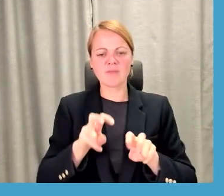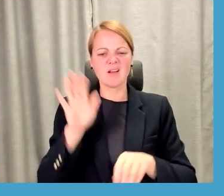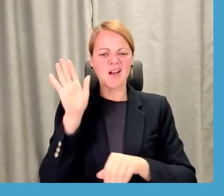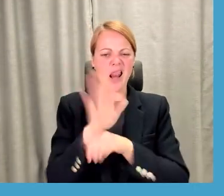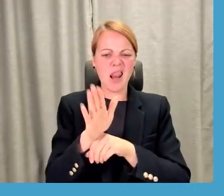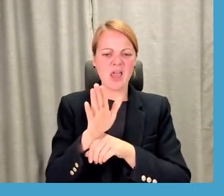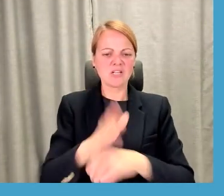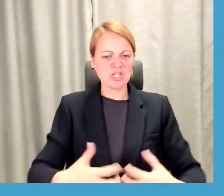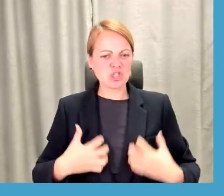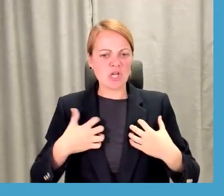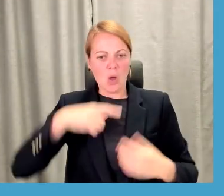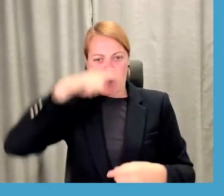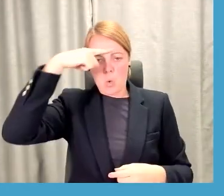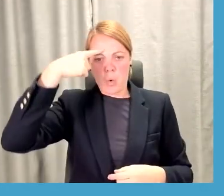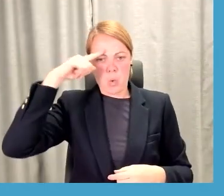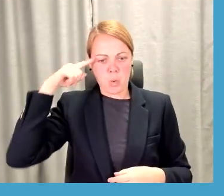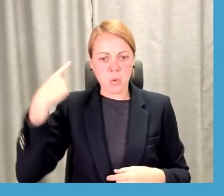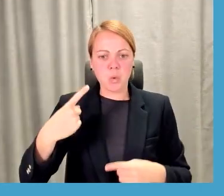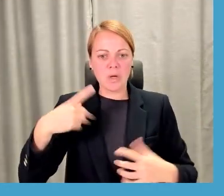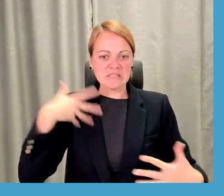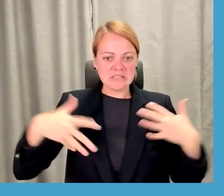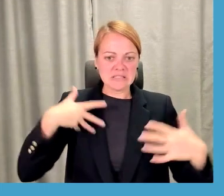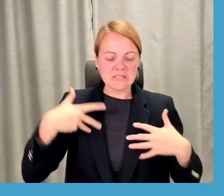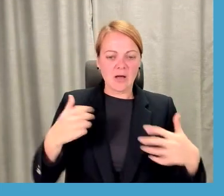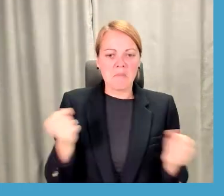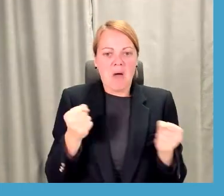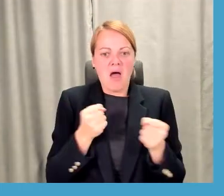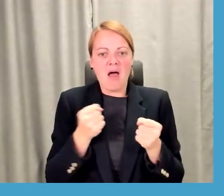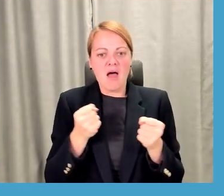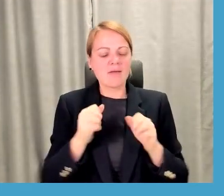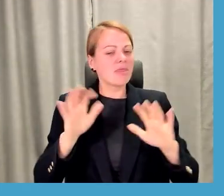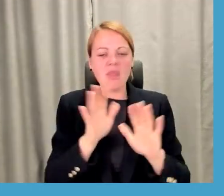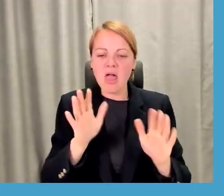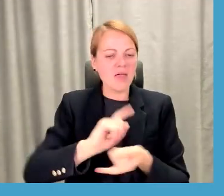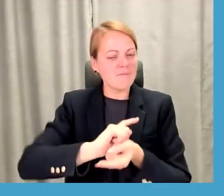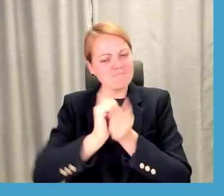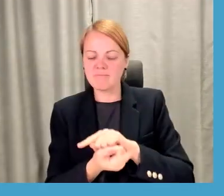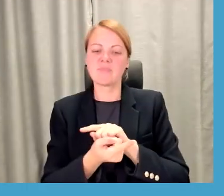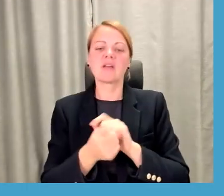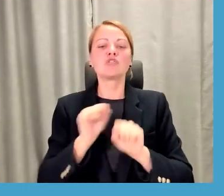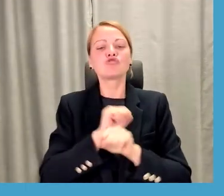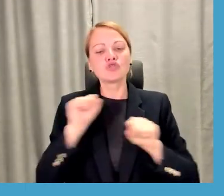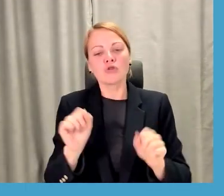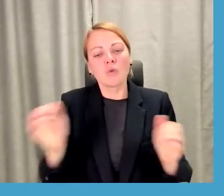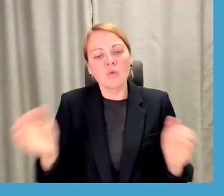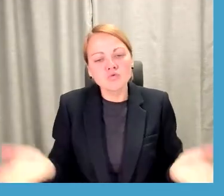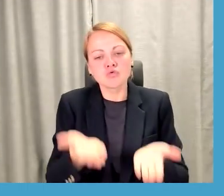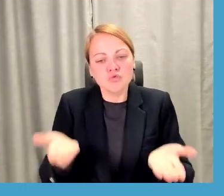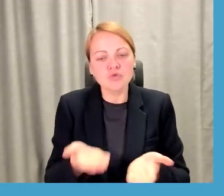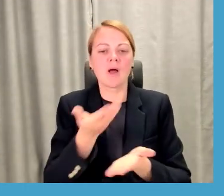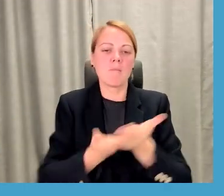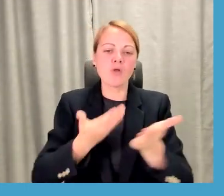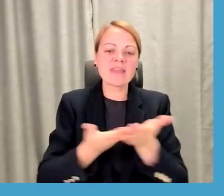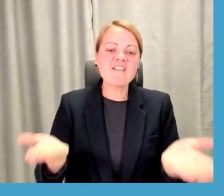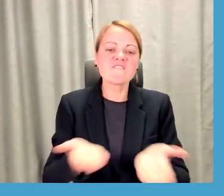šausmīgi svīst un justies iebiedētam, bet tieši pretēji, cenšamies iedrošināt, cenšamies motivēt un